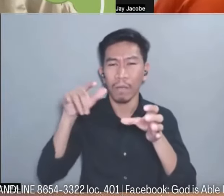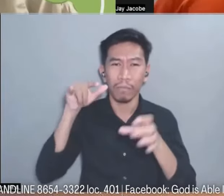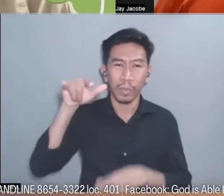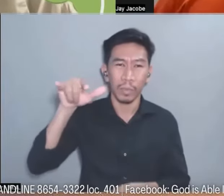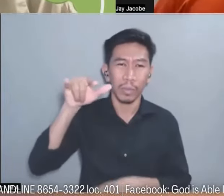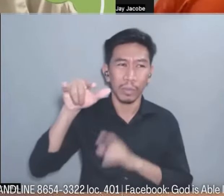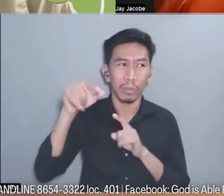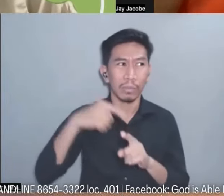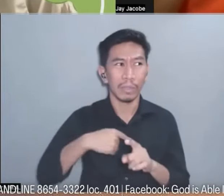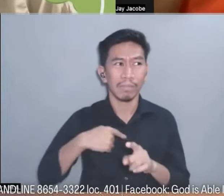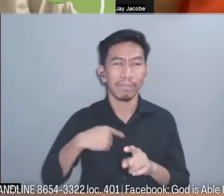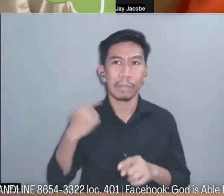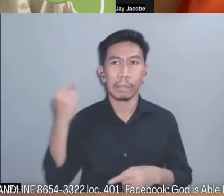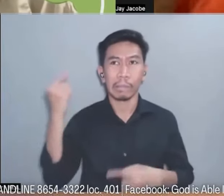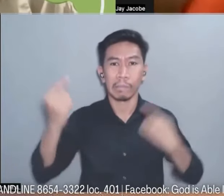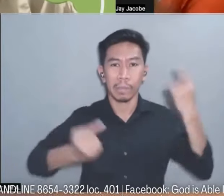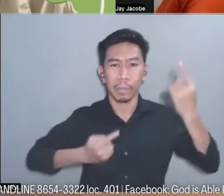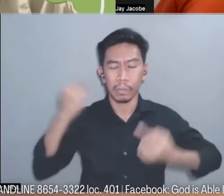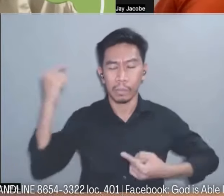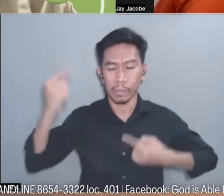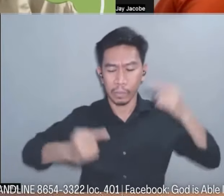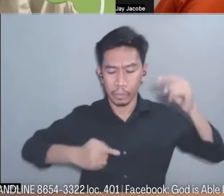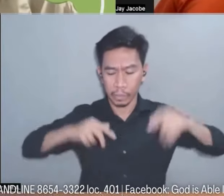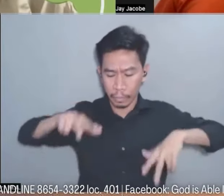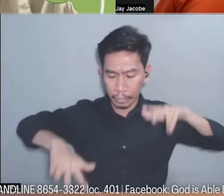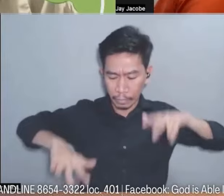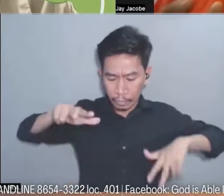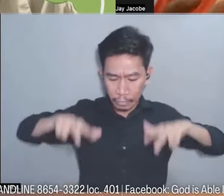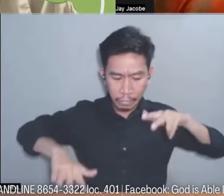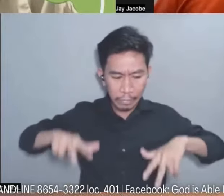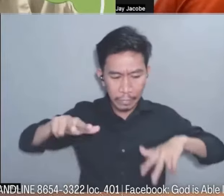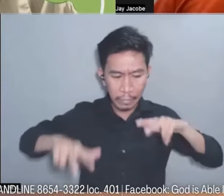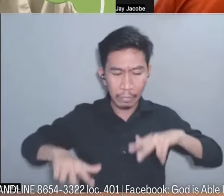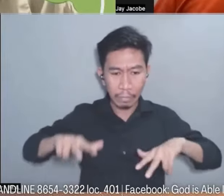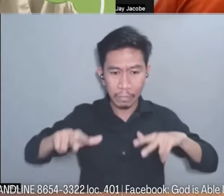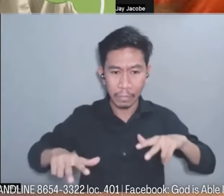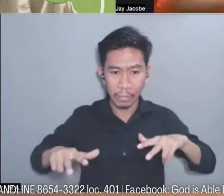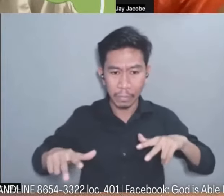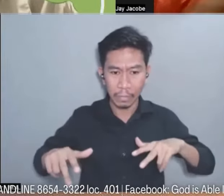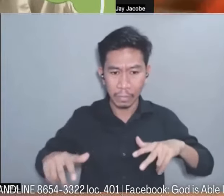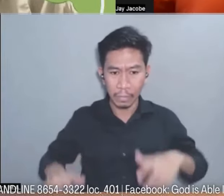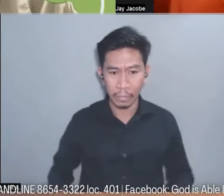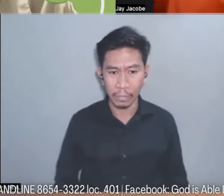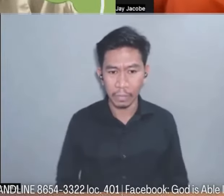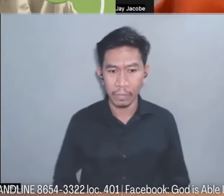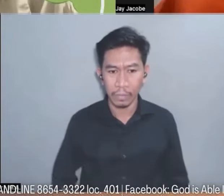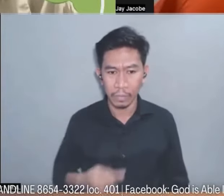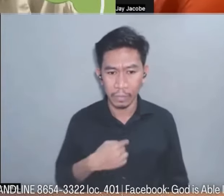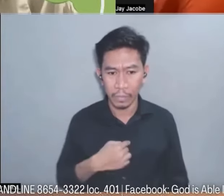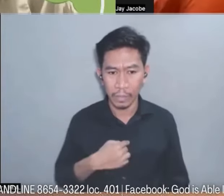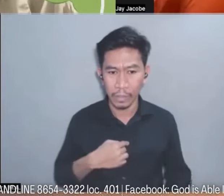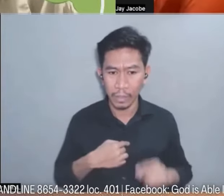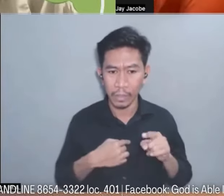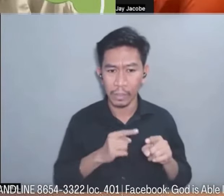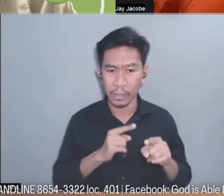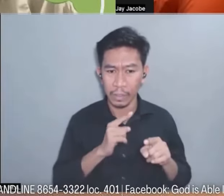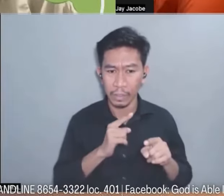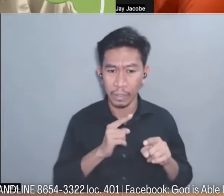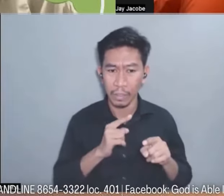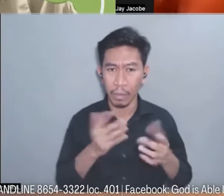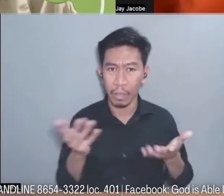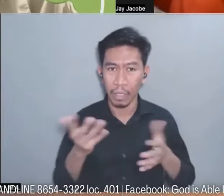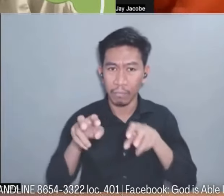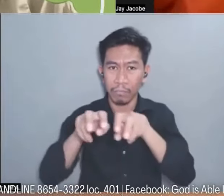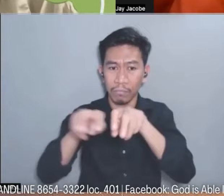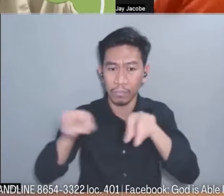yung kontento hanggang sa ang pwesto ko pa na ipwesto ako doon sa dulo ng aeroplano yung yung